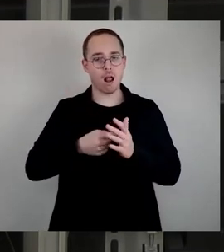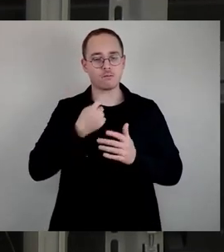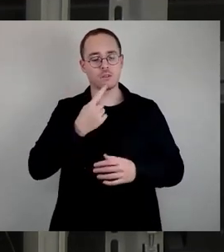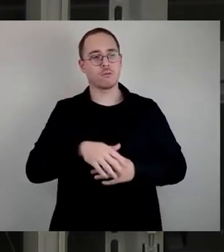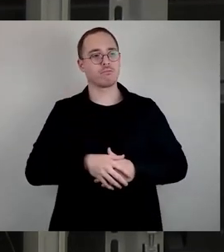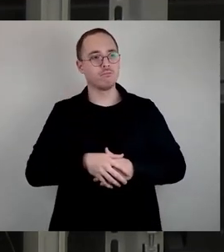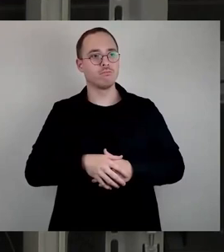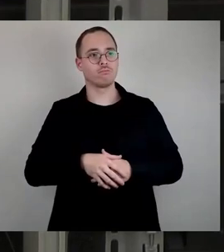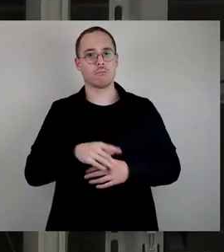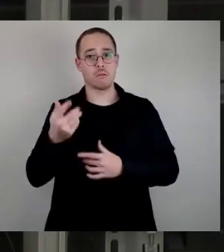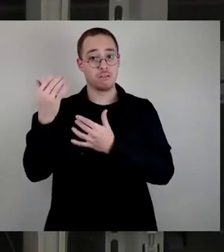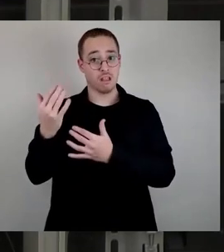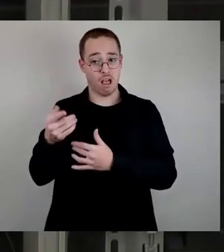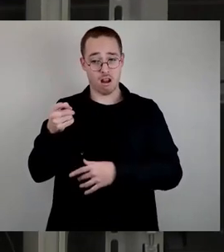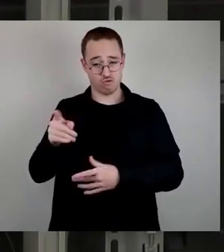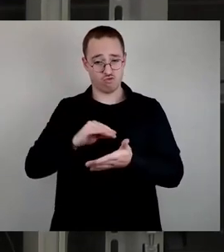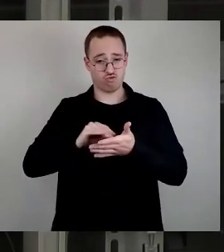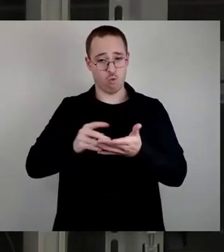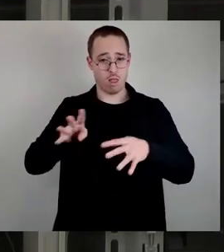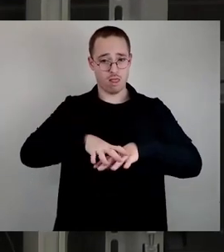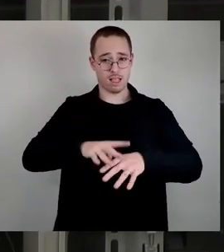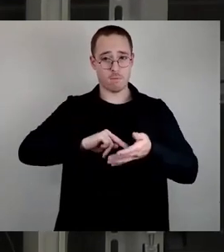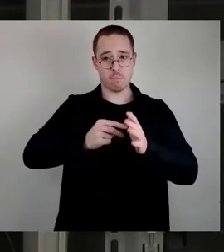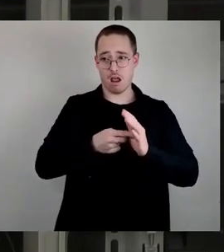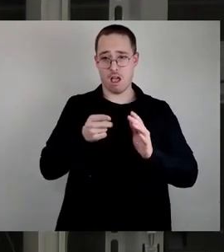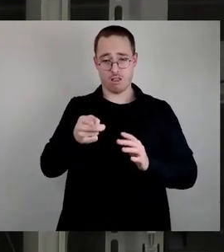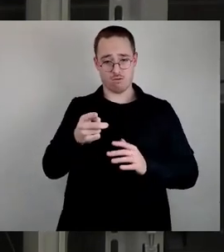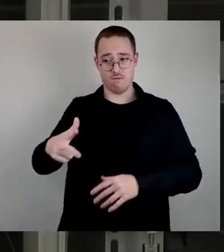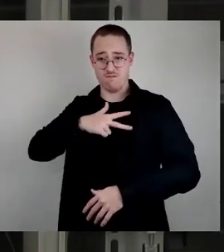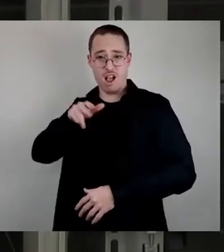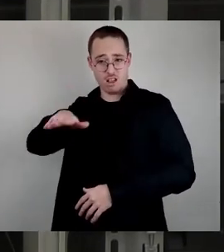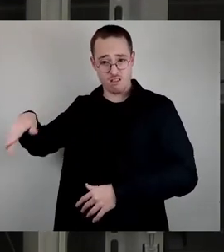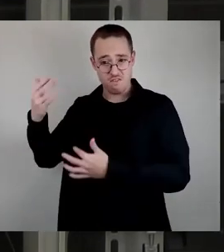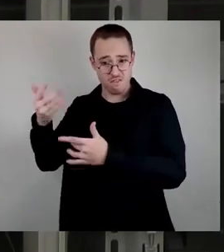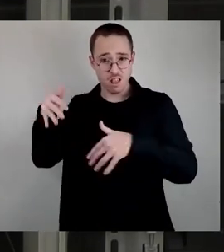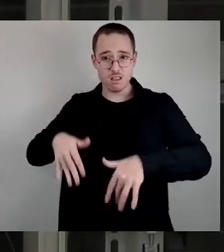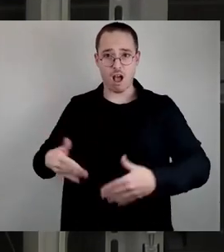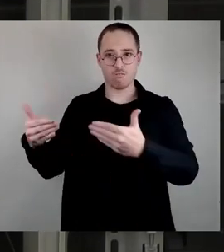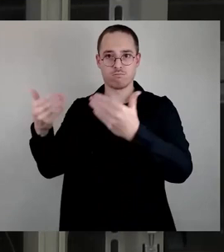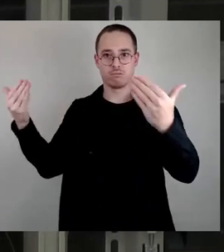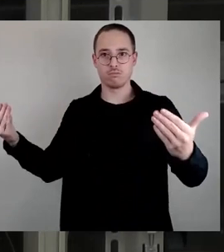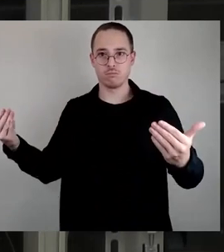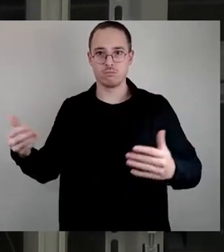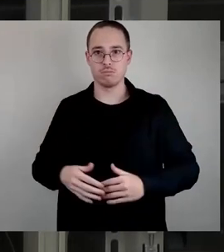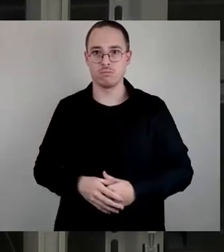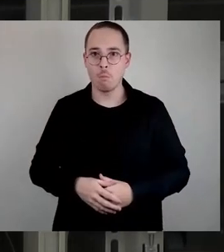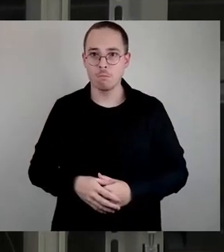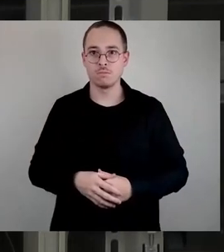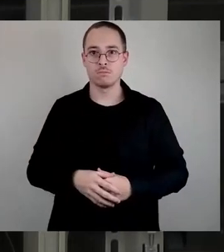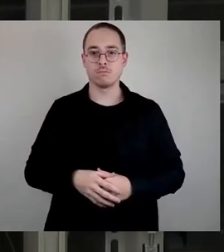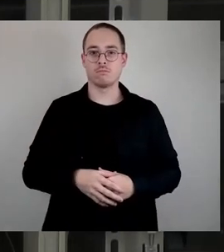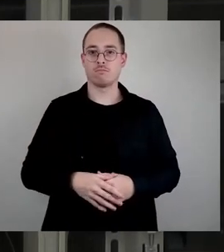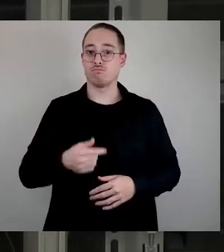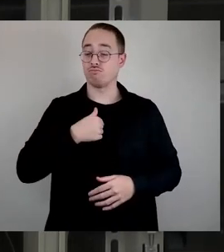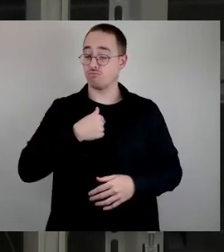tatsächlichen Kindern abweichen. Ich muss ausnahmsweise oder erstmalig in Lob